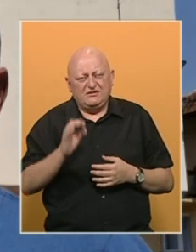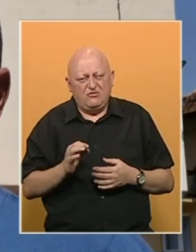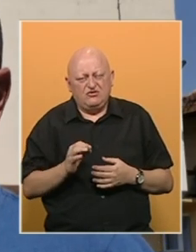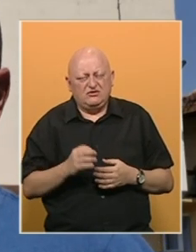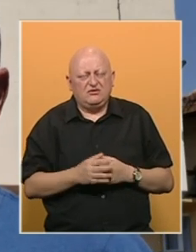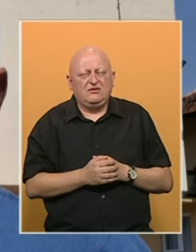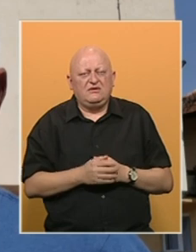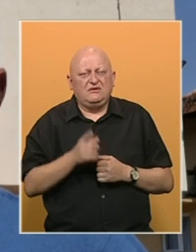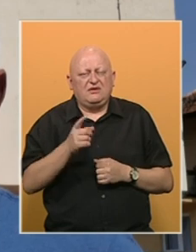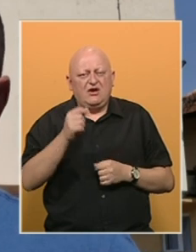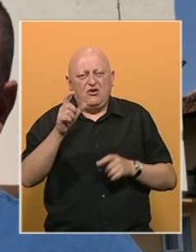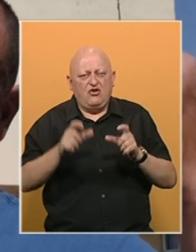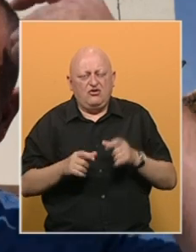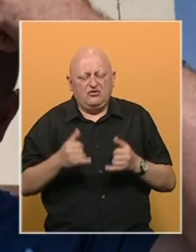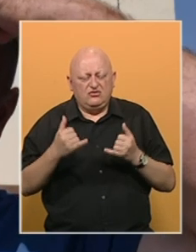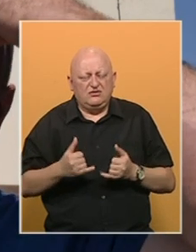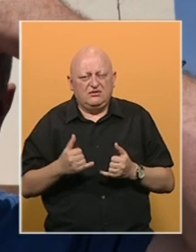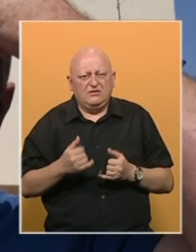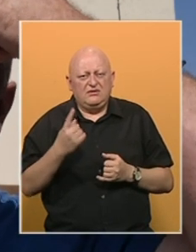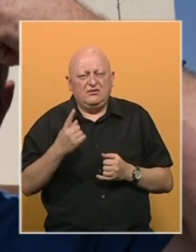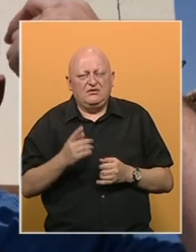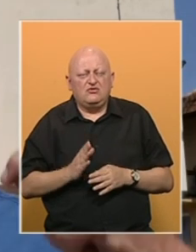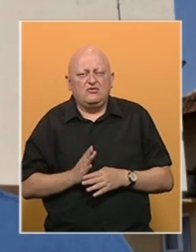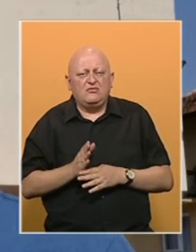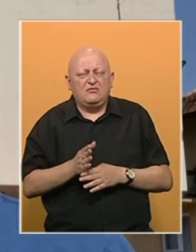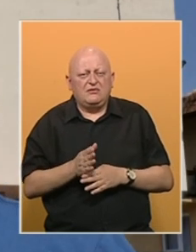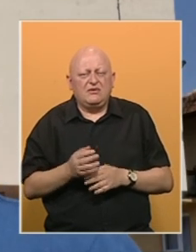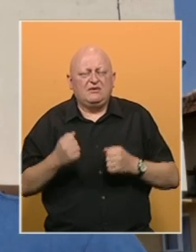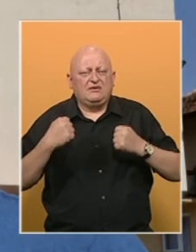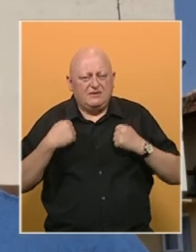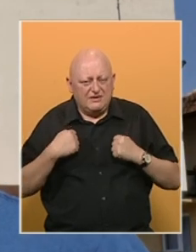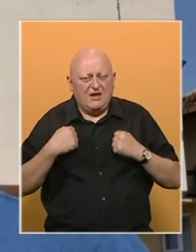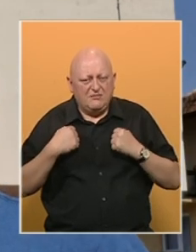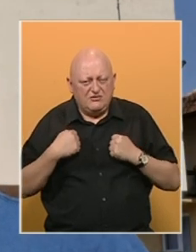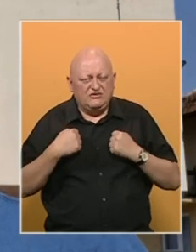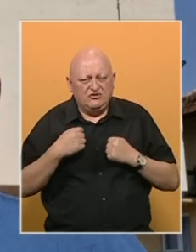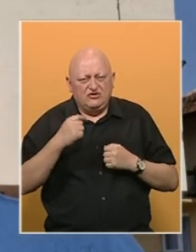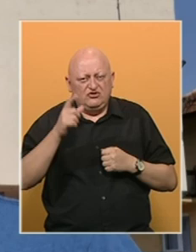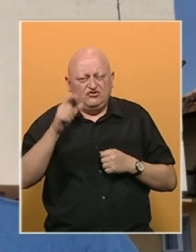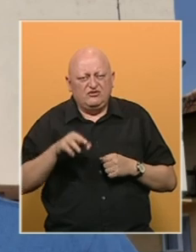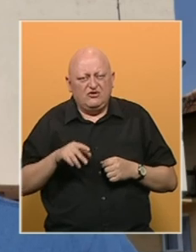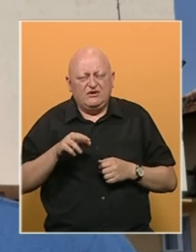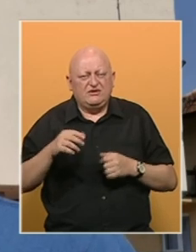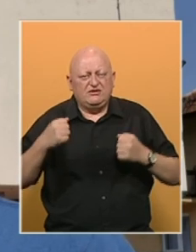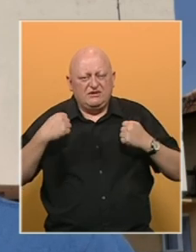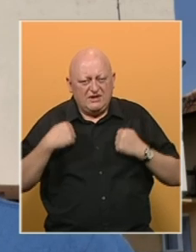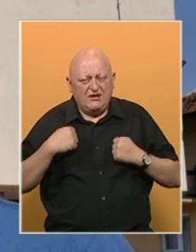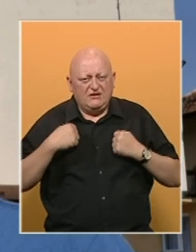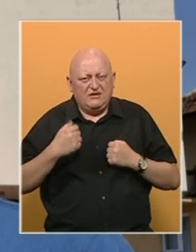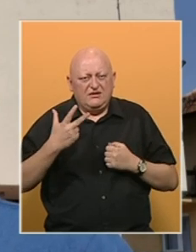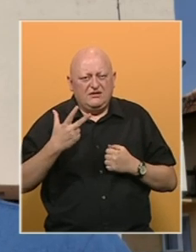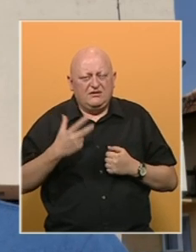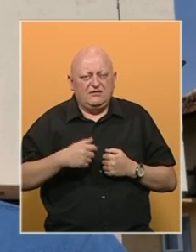tako da ljudi, do sad je bio jedini pristup na prtnjačama. Znači čovjek koji iznese na prtnjaču, tih